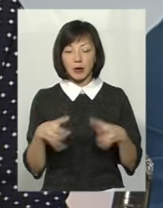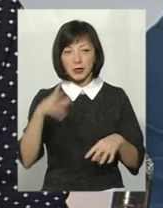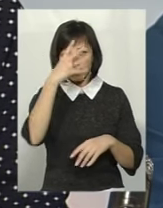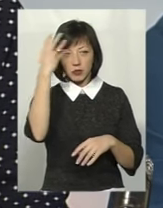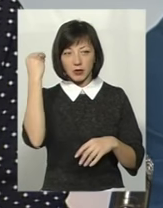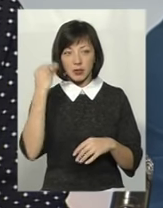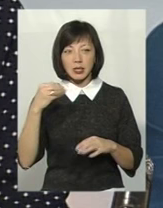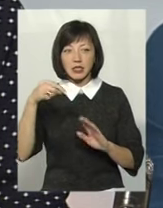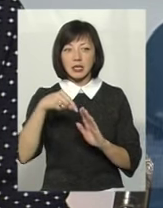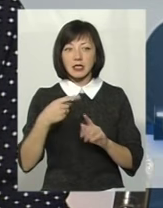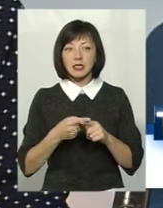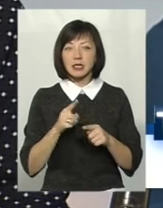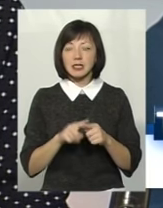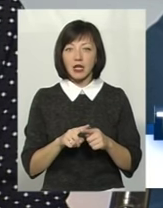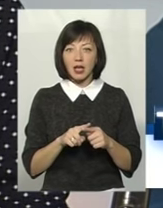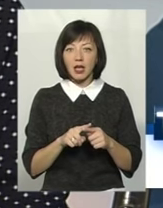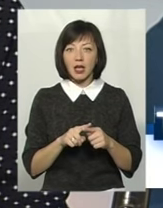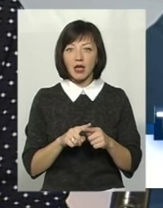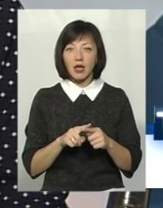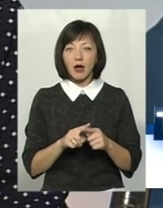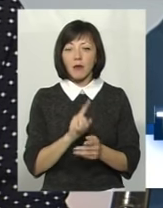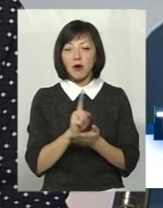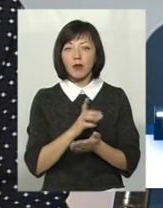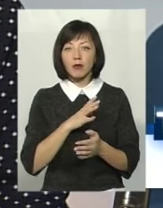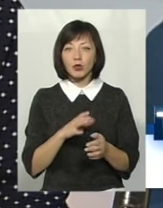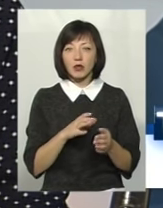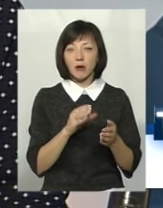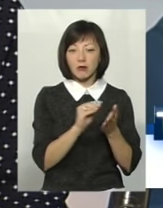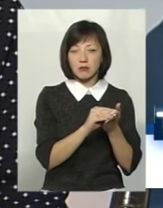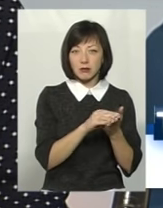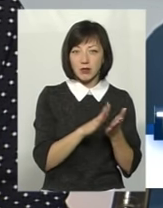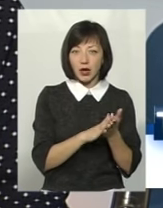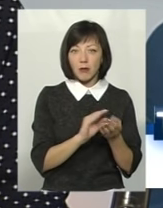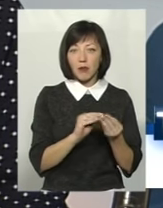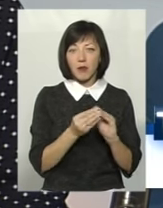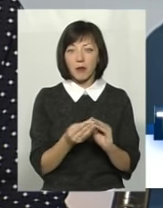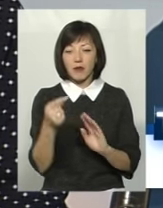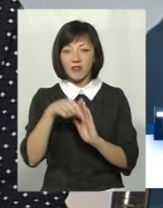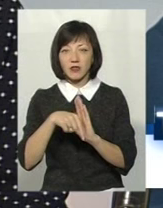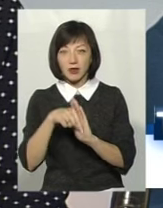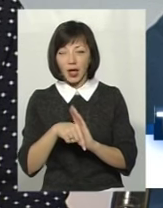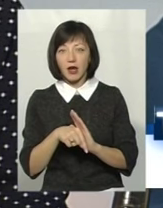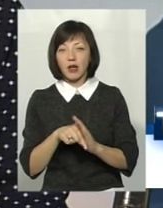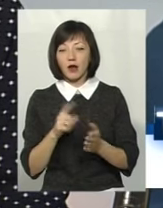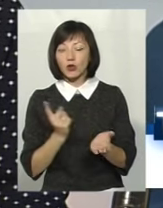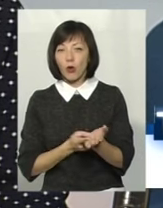що зміститися вирішення проблеми, має бути постановка проблеми, і мають міститися докази. А